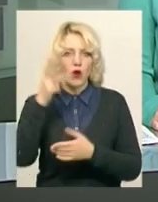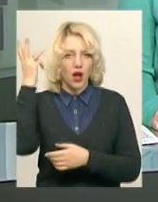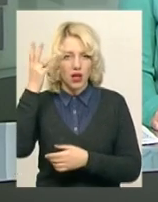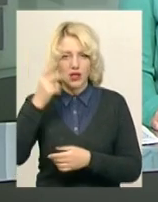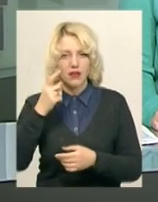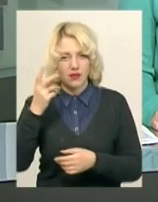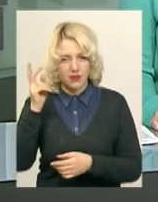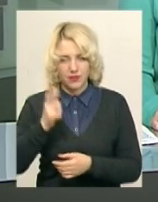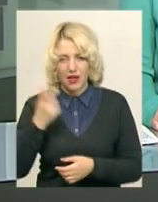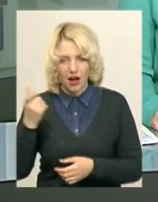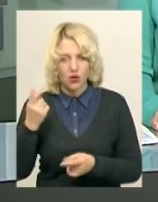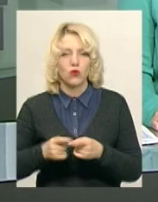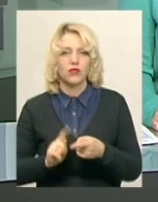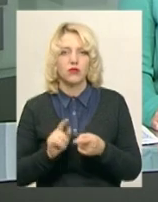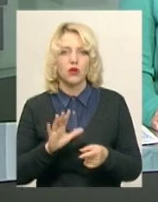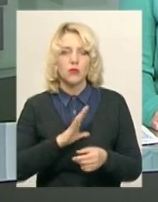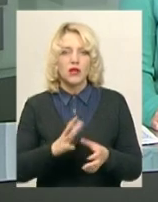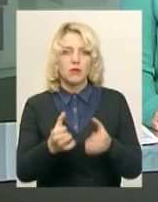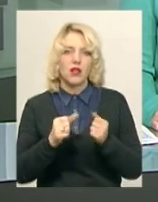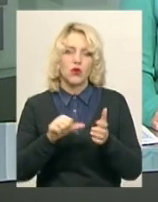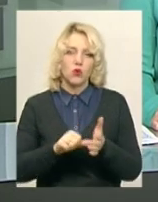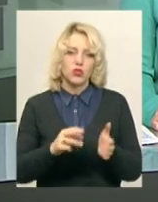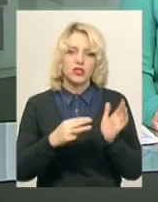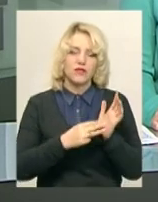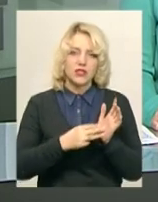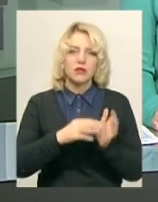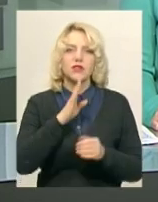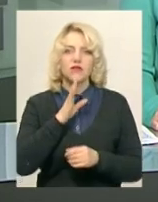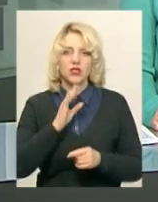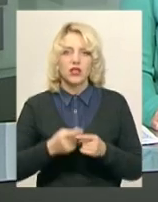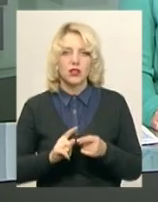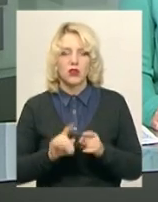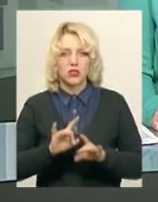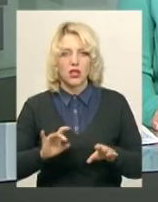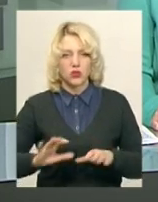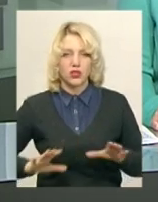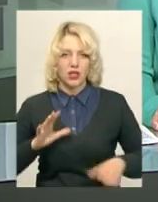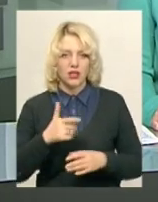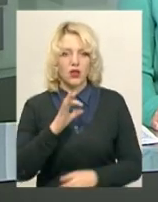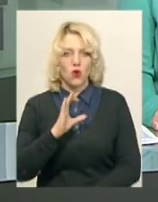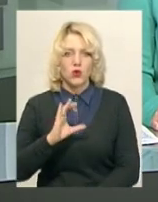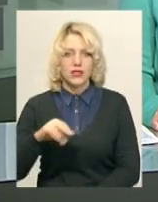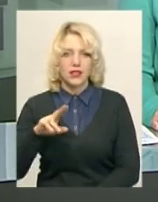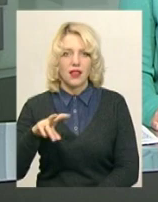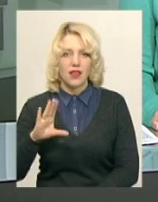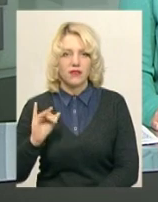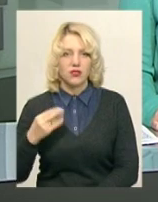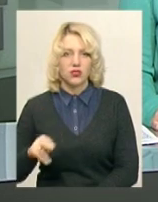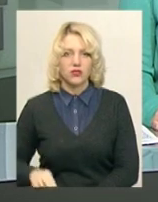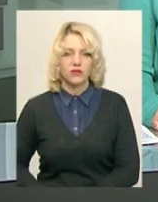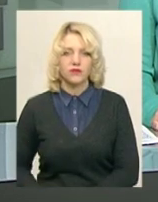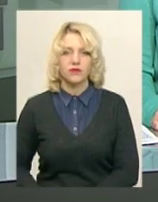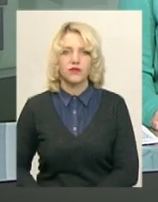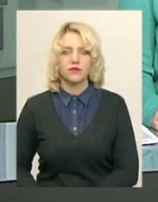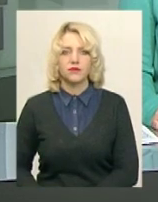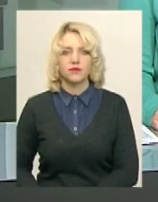взяли 30 юнаків та дівчат. Про це розповідає тренер з рукопашного бою Гаррій Осідлевич. Детальніше у сюжеті Вікторії Зелінської.